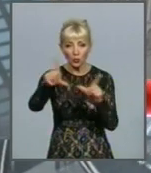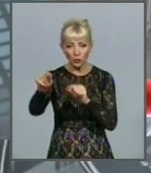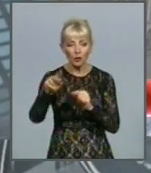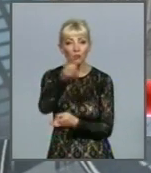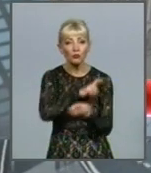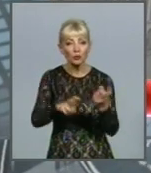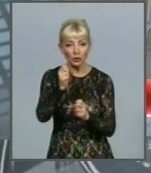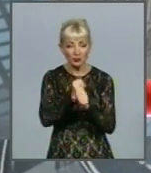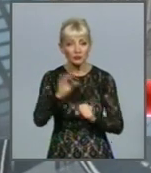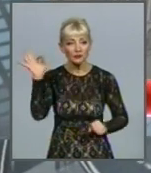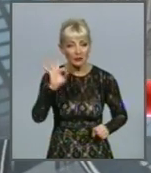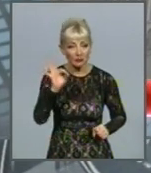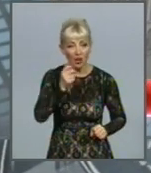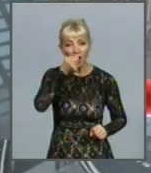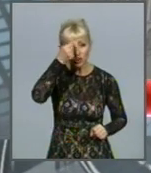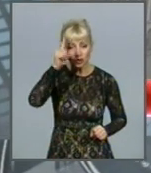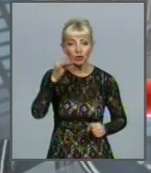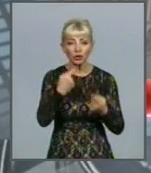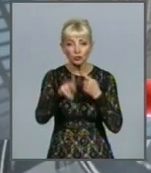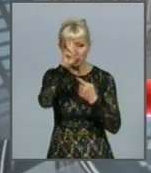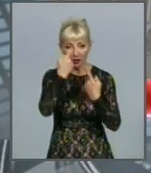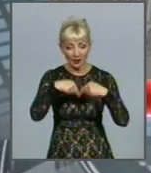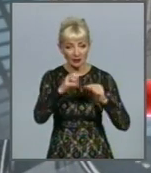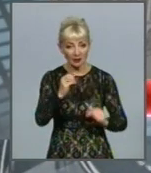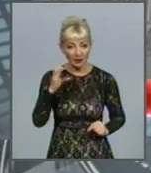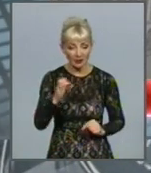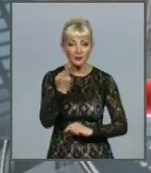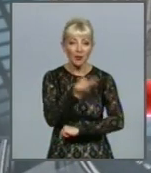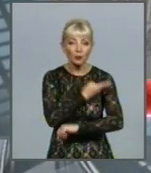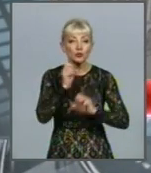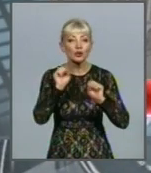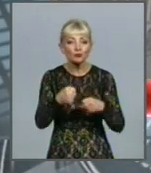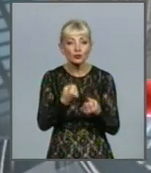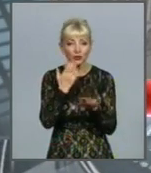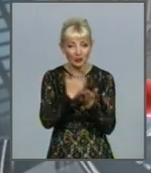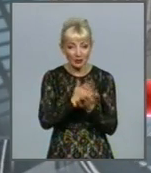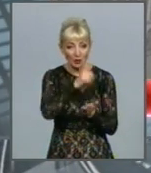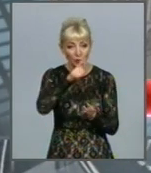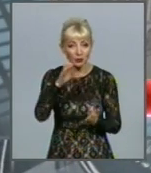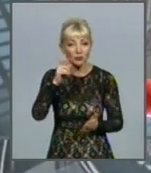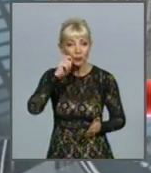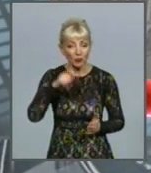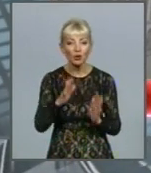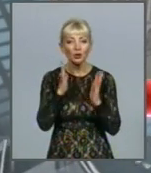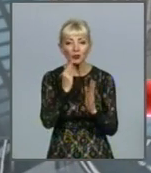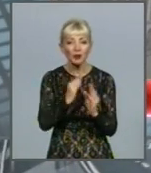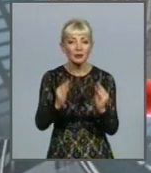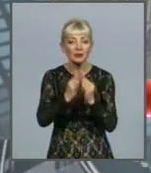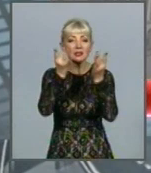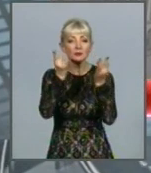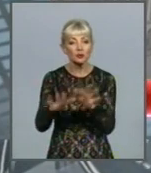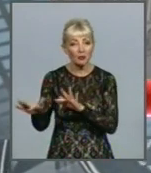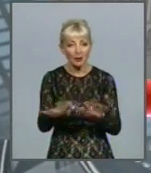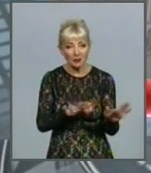пошуках роботи до Німеччини, Чехії та інших країн ЄС. Польща може утримати заробітчан з України лише шляхом постійного спрощення